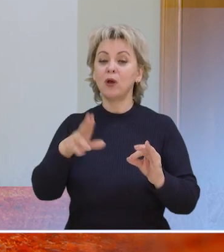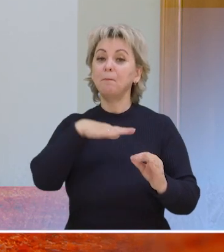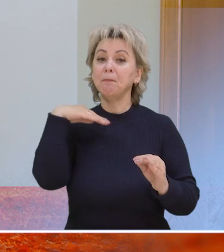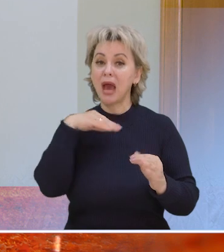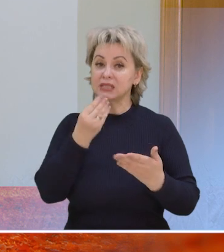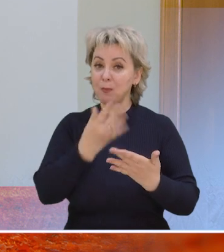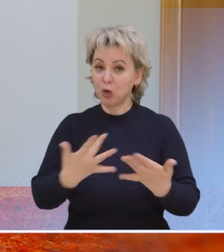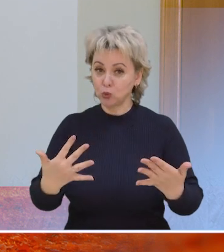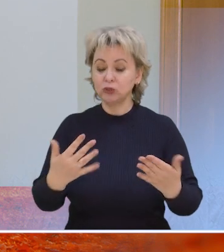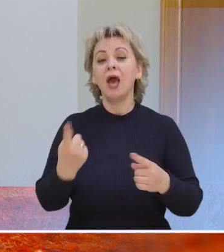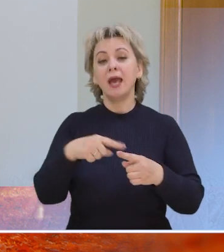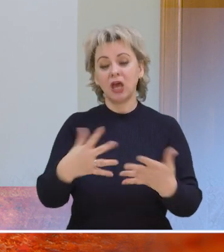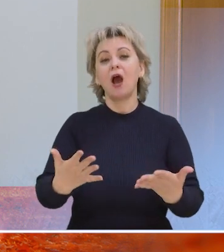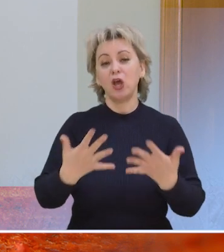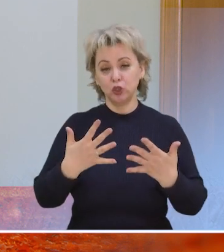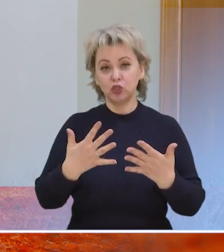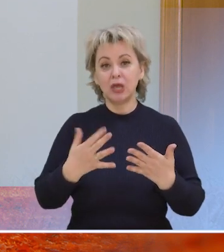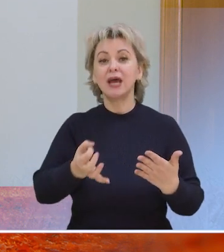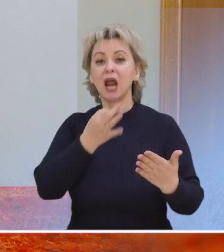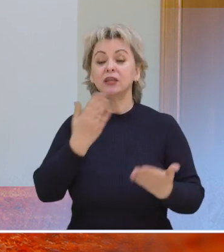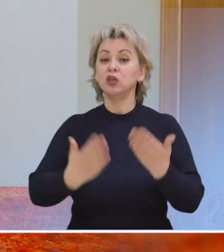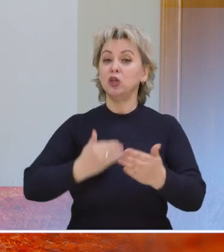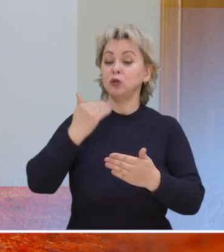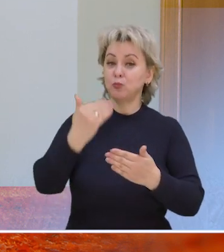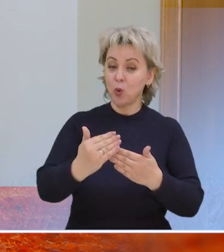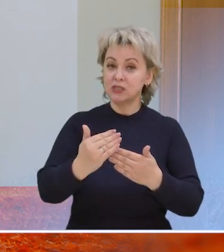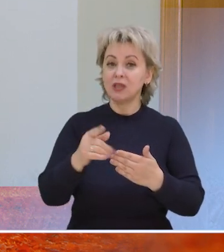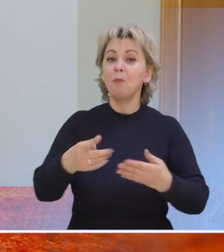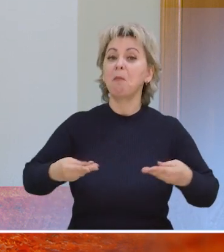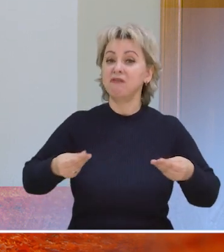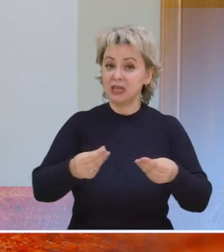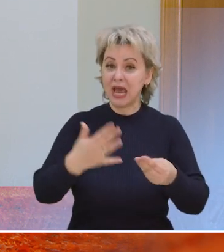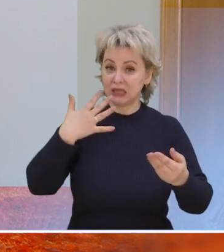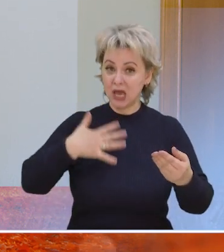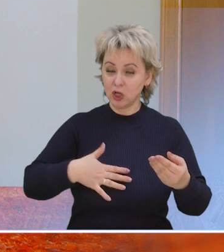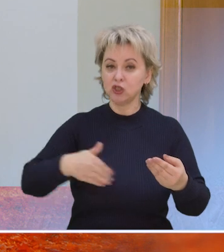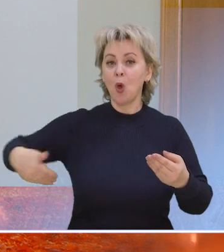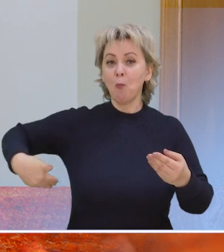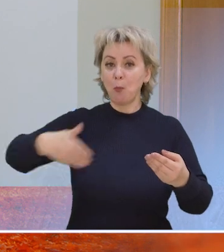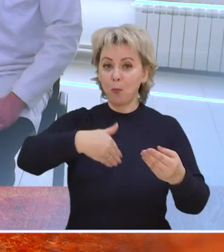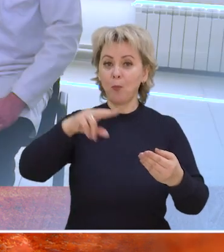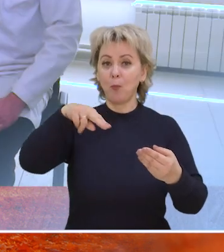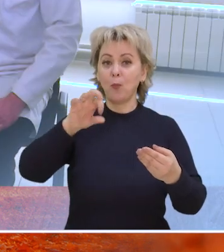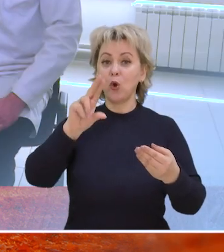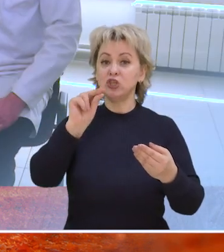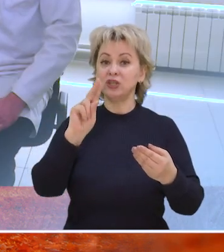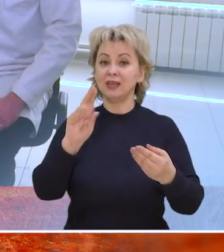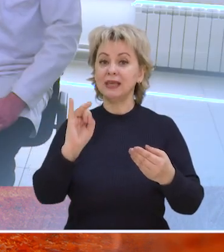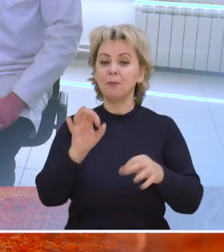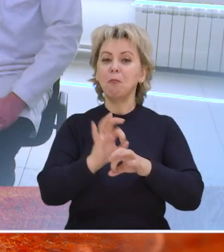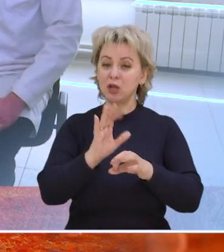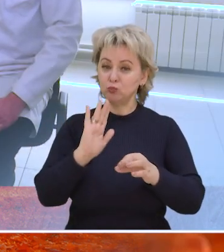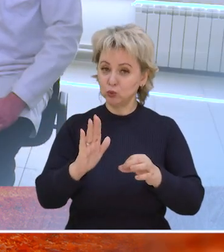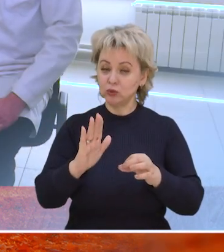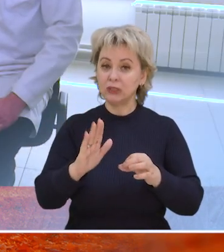например, мясная продукция, то это, конечно, рано или поздно даст о себе знать мочеполовая система, в частности, почки. Более простой